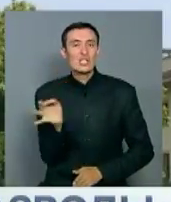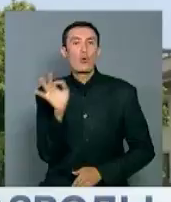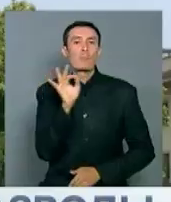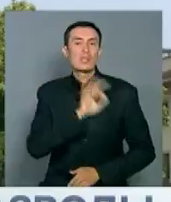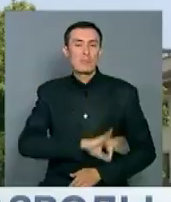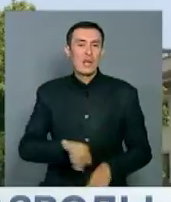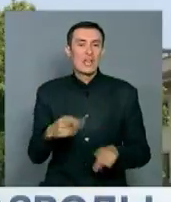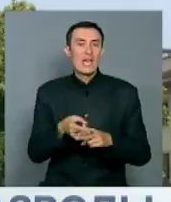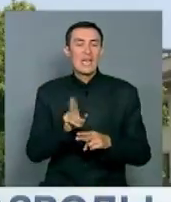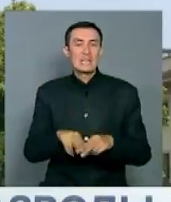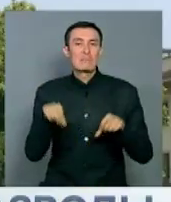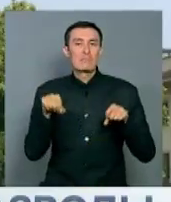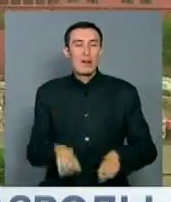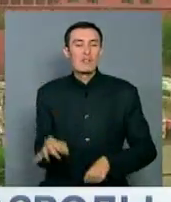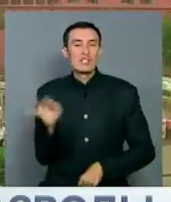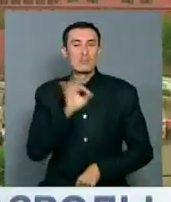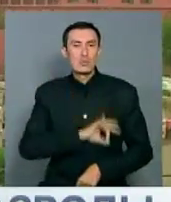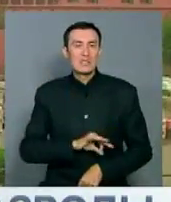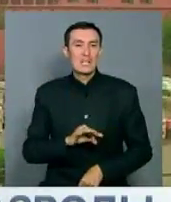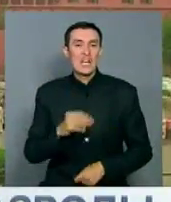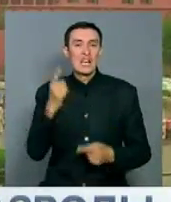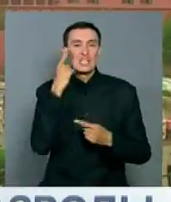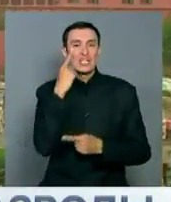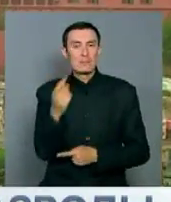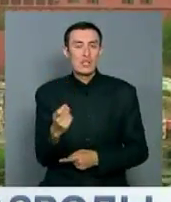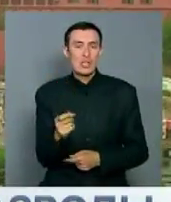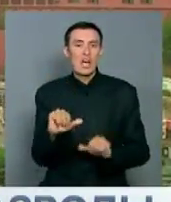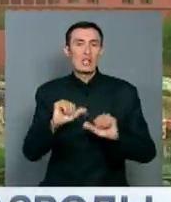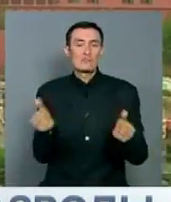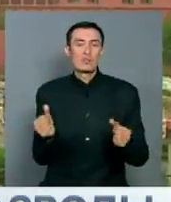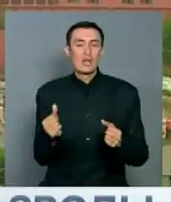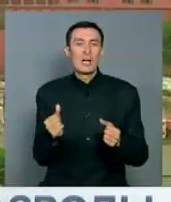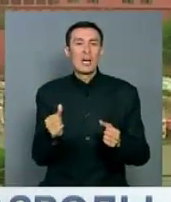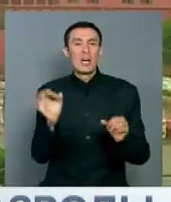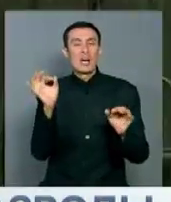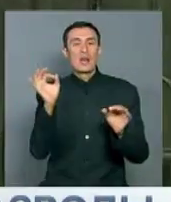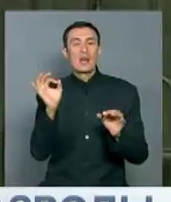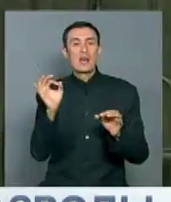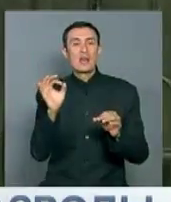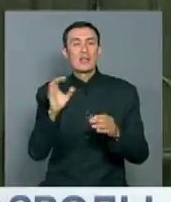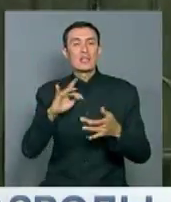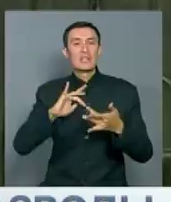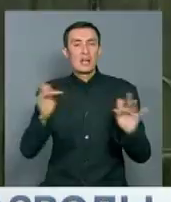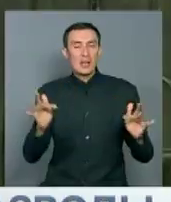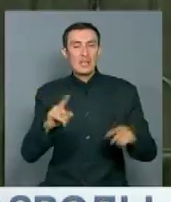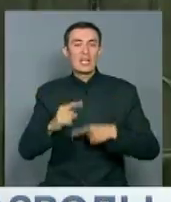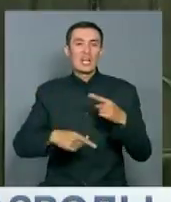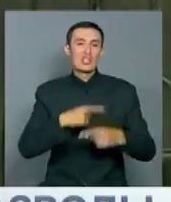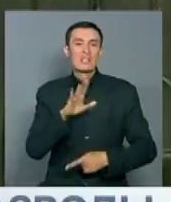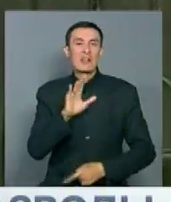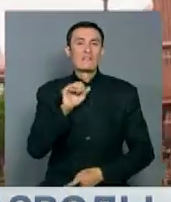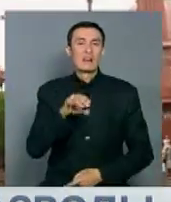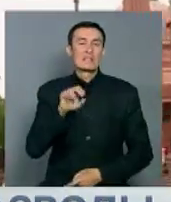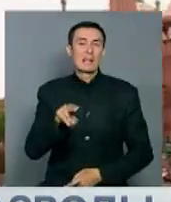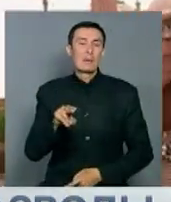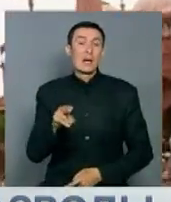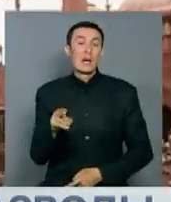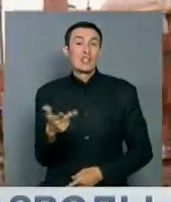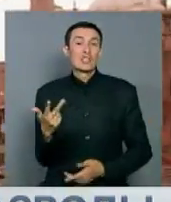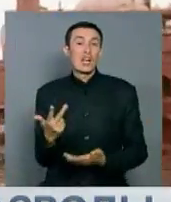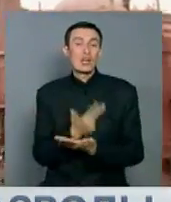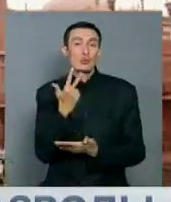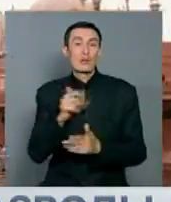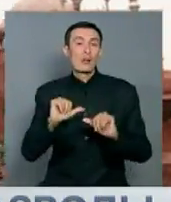злоупотребляли этим правом, используя для сообщения о разводе в скайп и даже ватсап. Трайный талах практикуется,